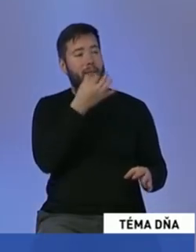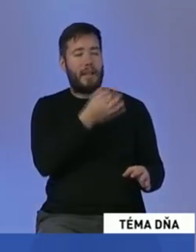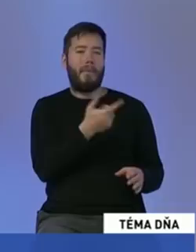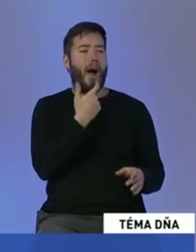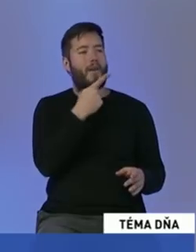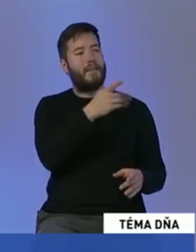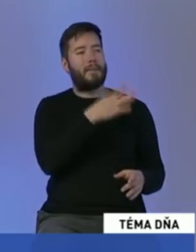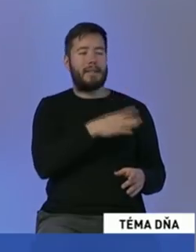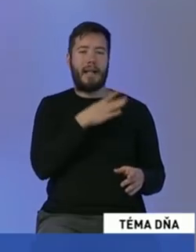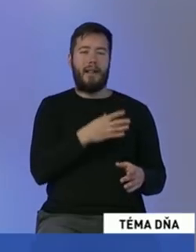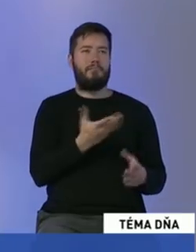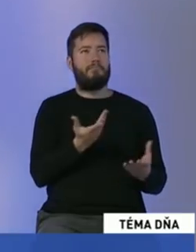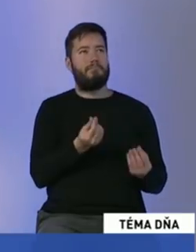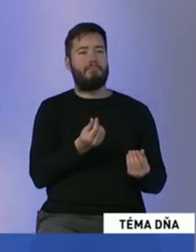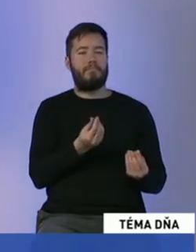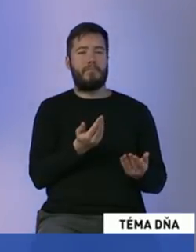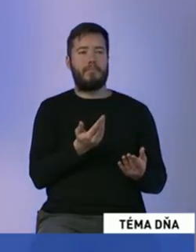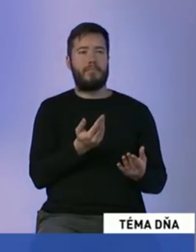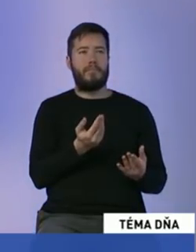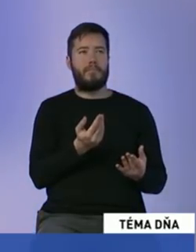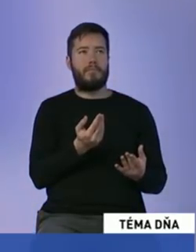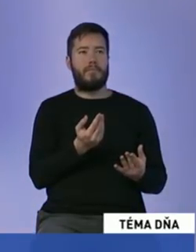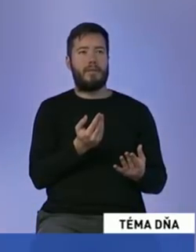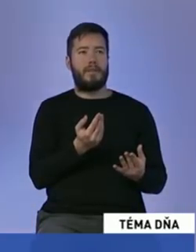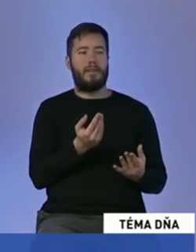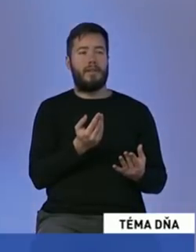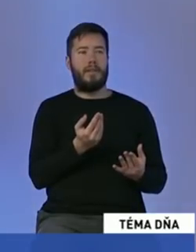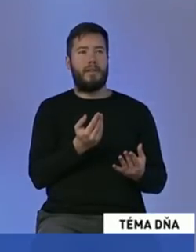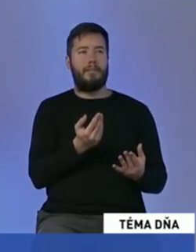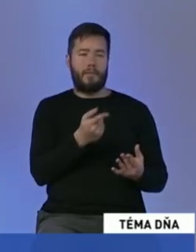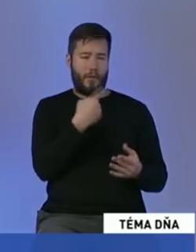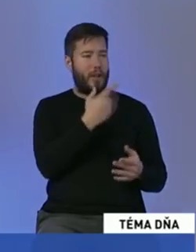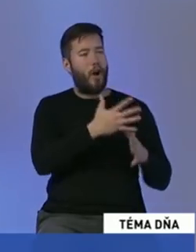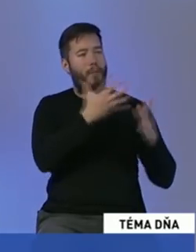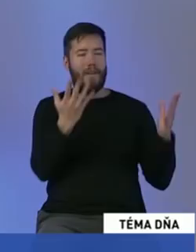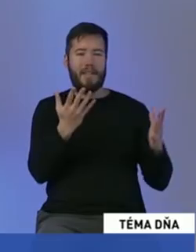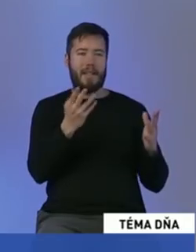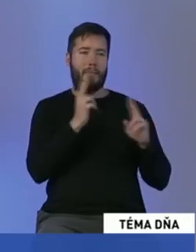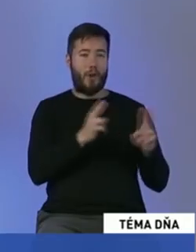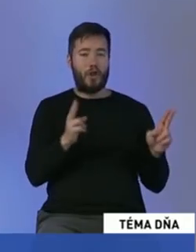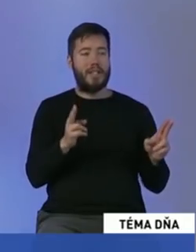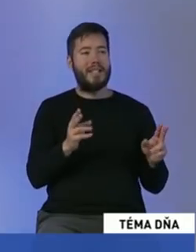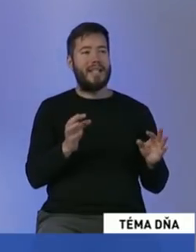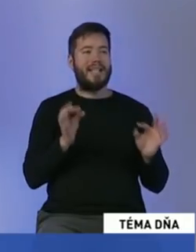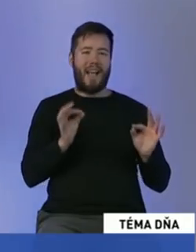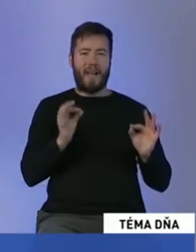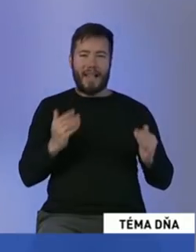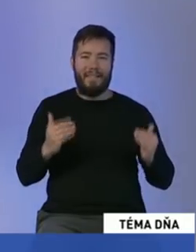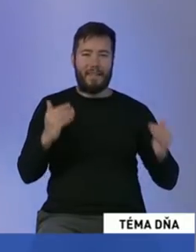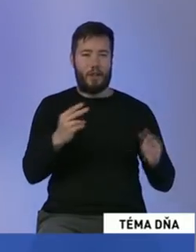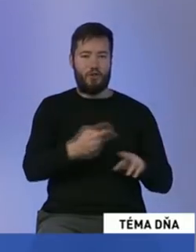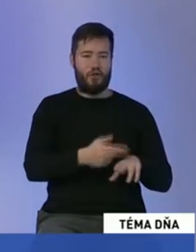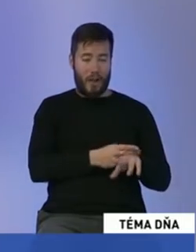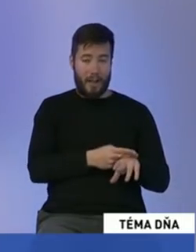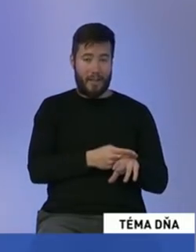tak ste povedali, že obrovský priestor vidíte v zefektívnení štátu. Čo teda konkrétne